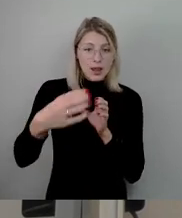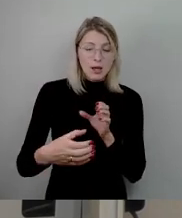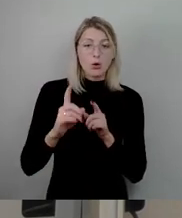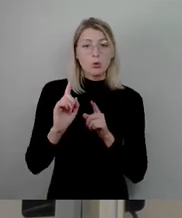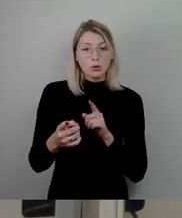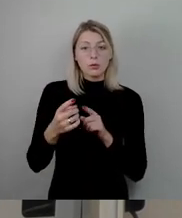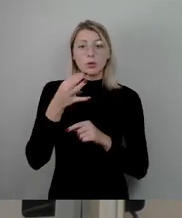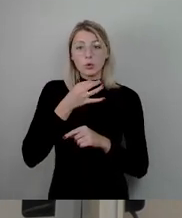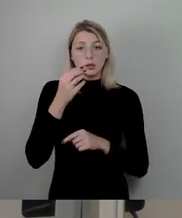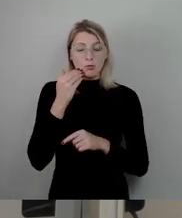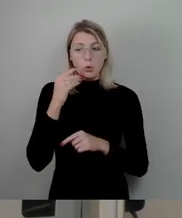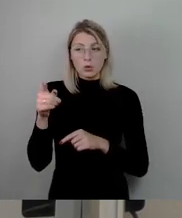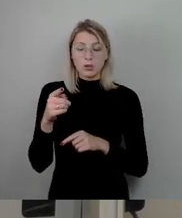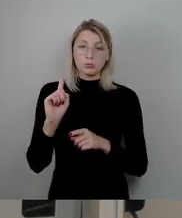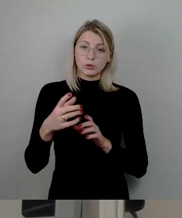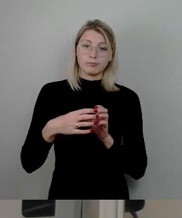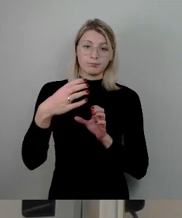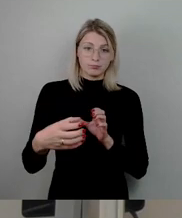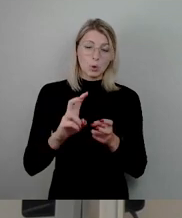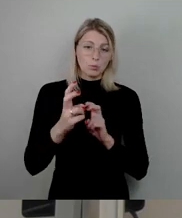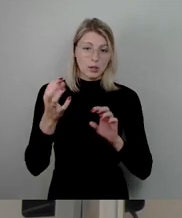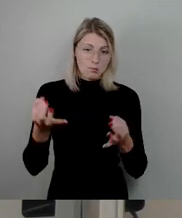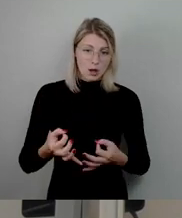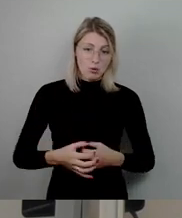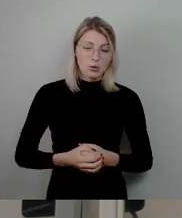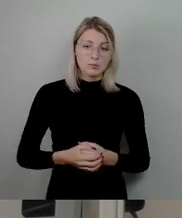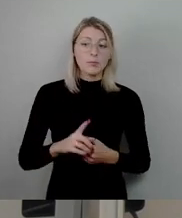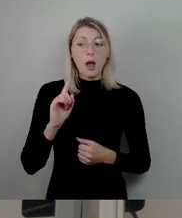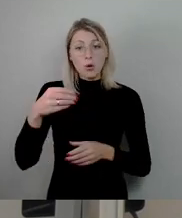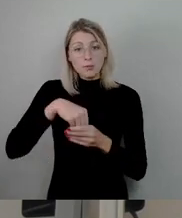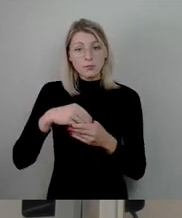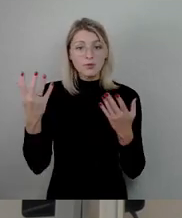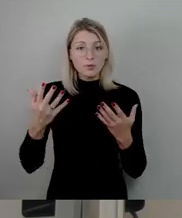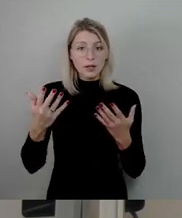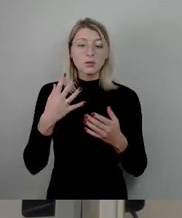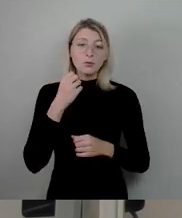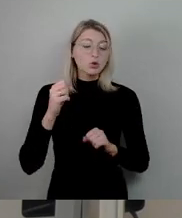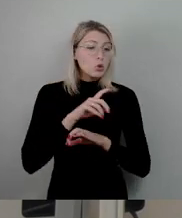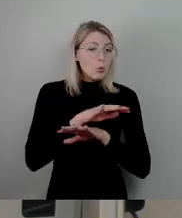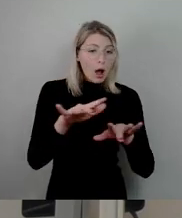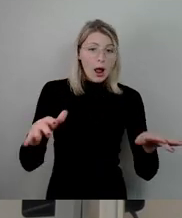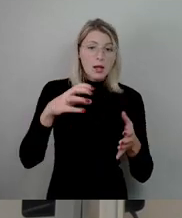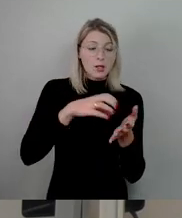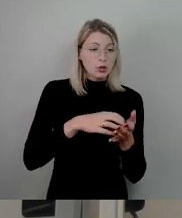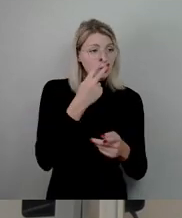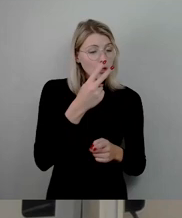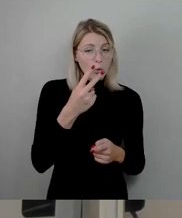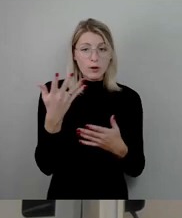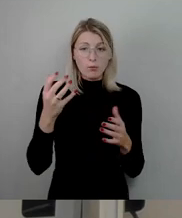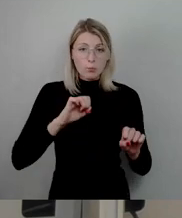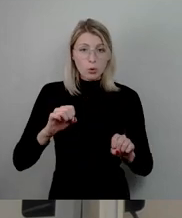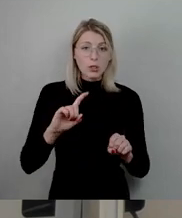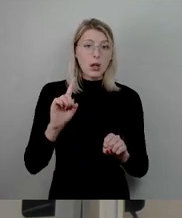wird. Zudem haben wir noch bei uns mit drin stehen, dass wir wollen, dass überall in der Stadt geguckt wird und dass unter anderem auch zum Beispiel das Schloss Rostal